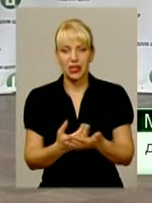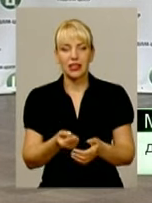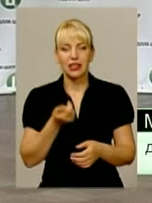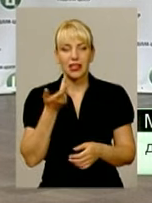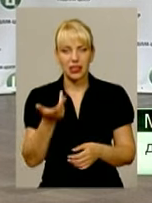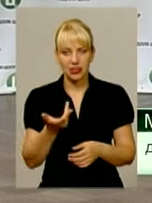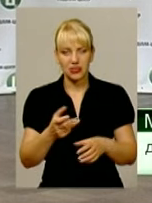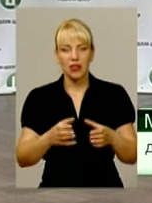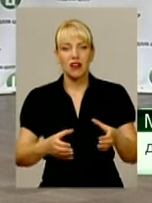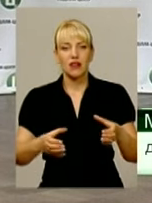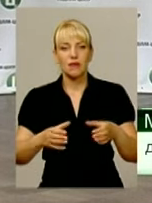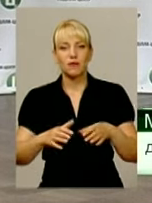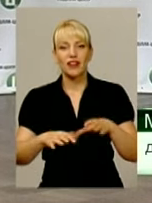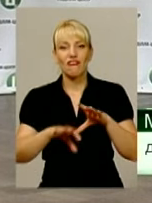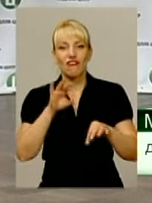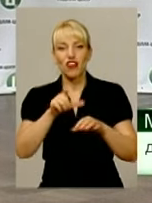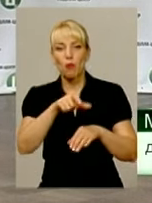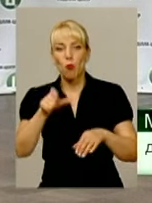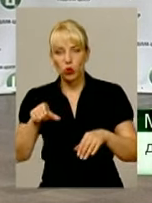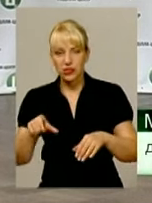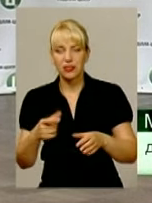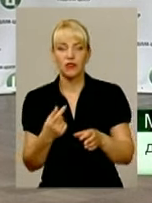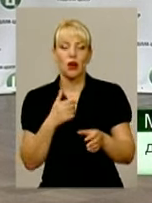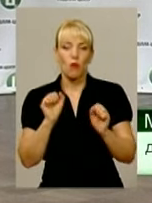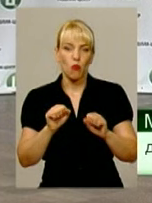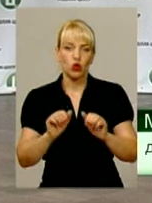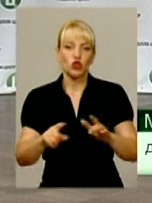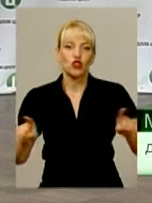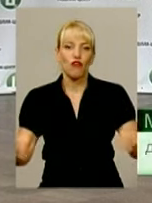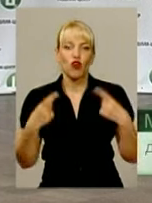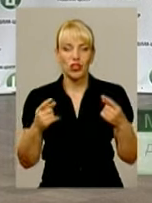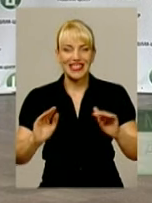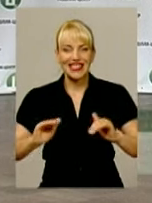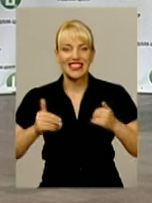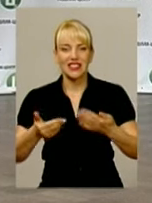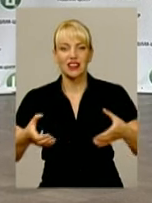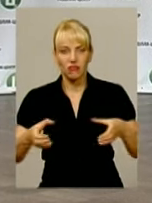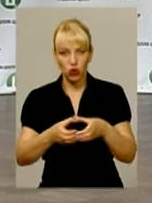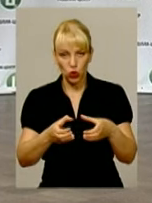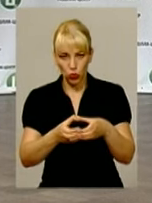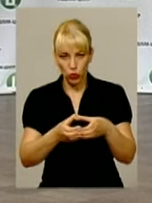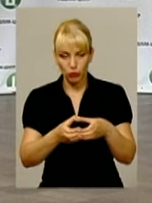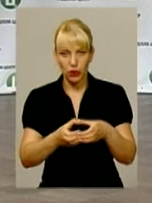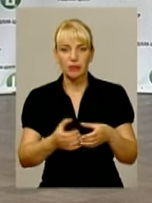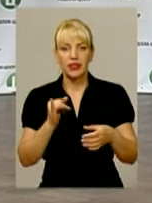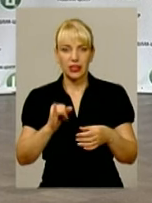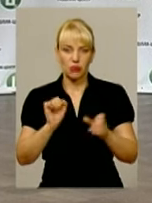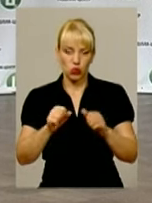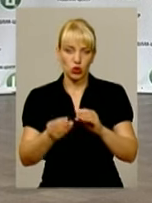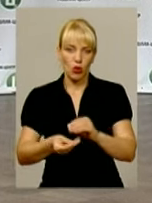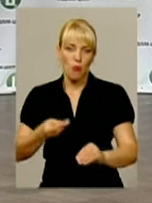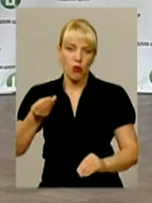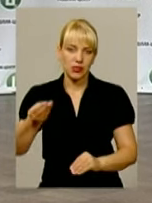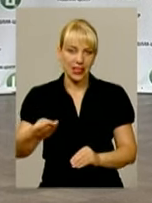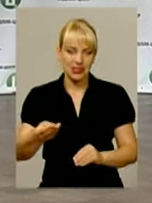створити ініціативну групу, яка не збирає голоси і подасть запит про звільнення того чи